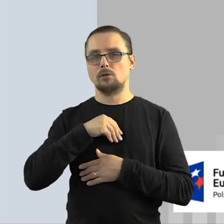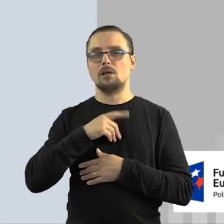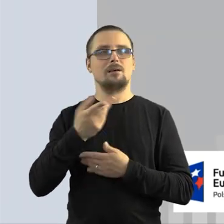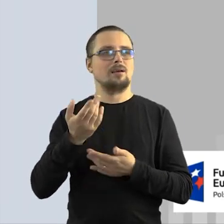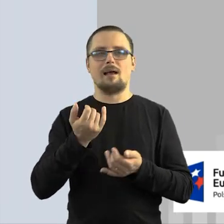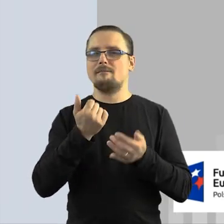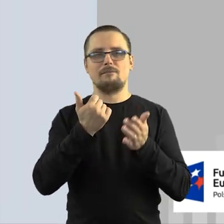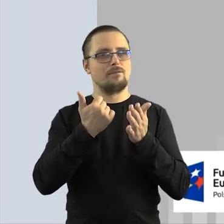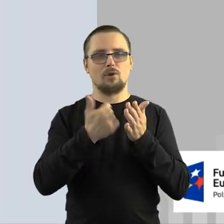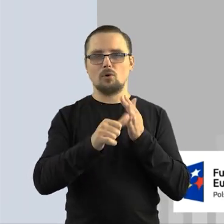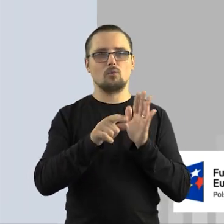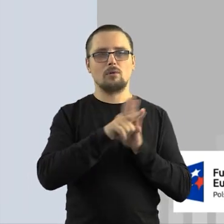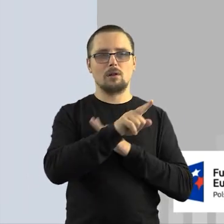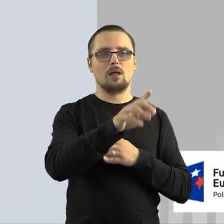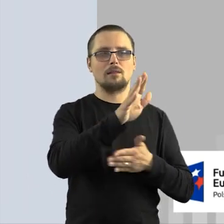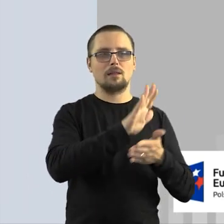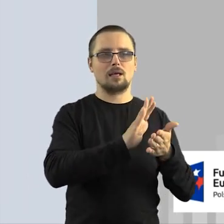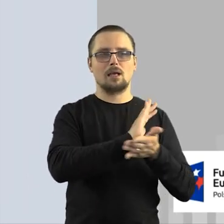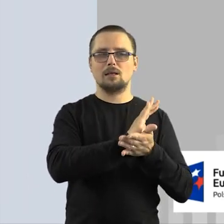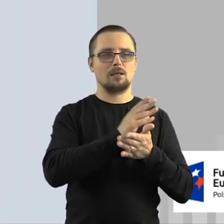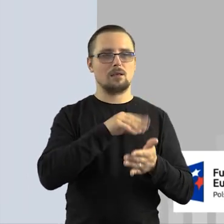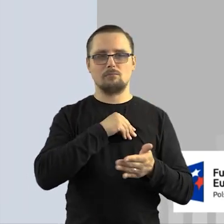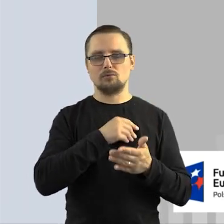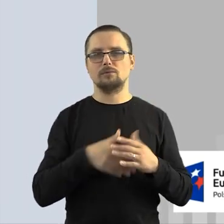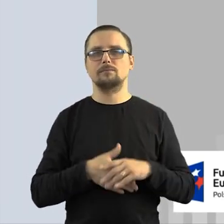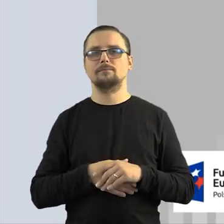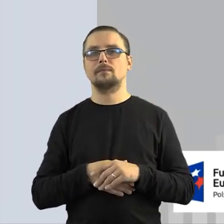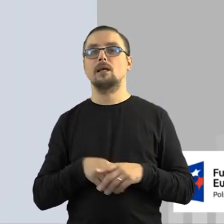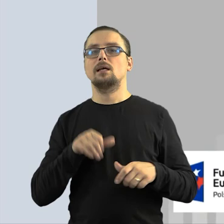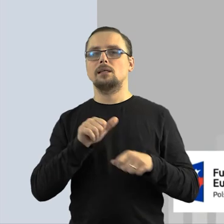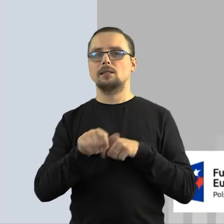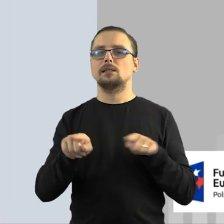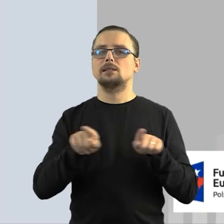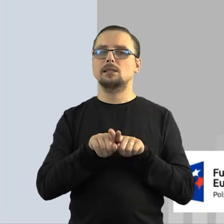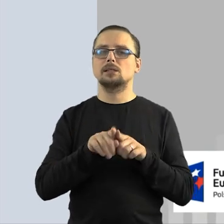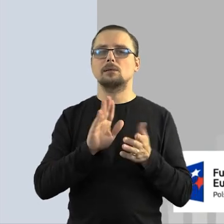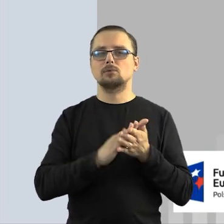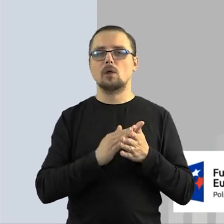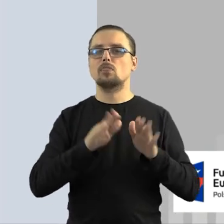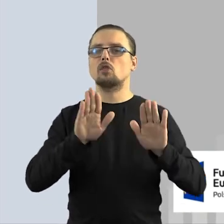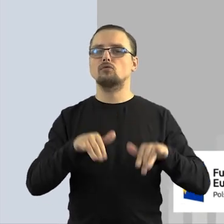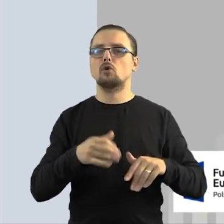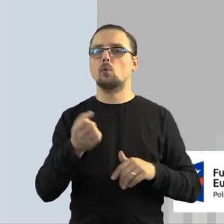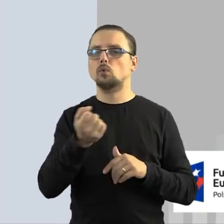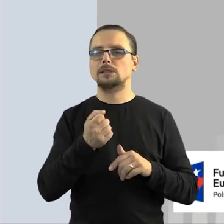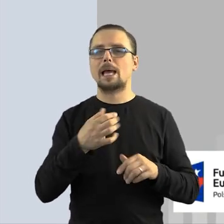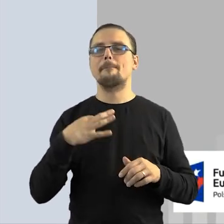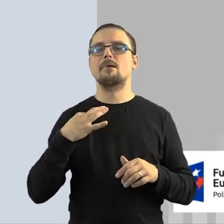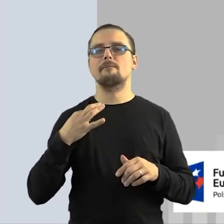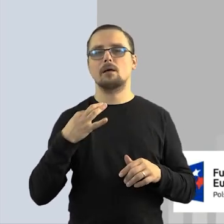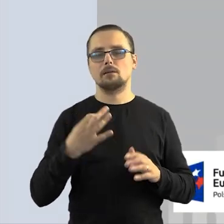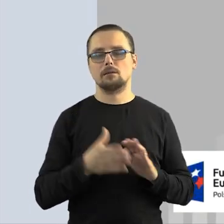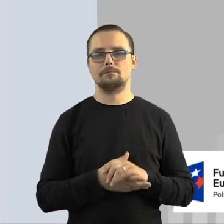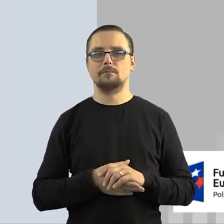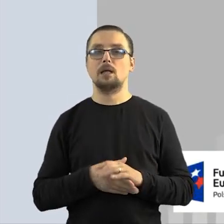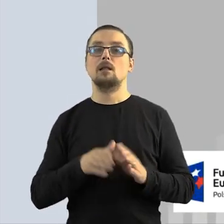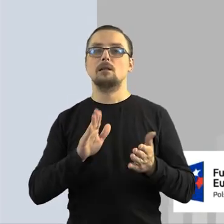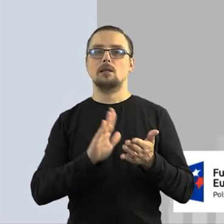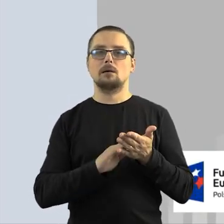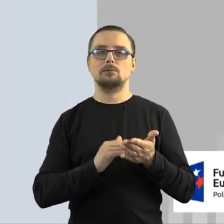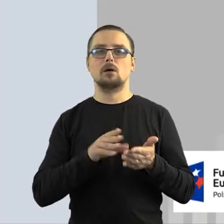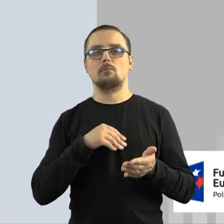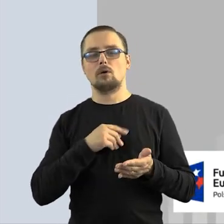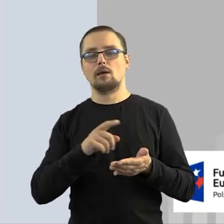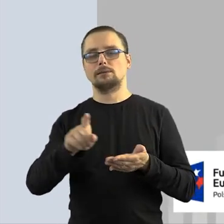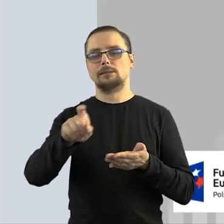żadnego dozwolnego użytku, który pozwala na tego typu działalność. Jest coś takiego w polskim prawie jak dozwolony użytek prywatny. To znaczy,